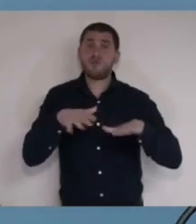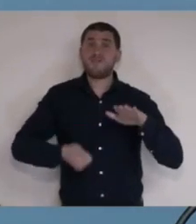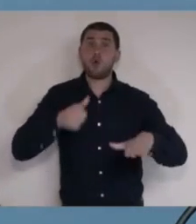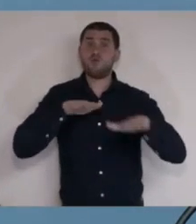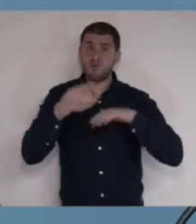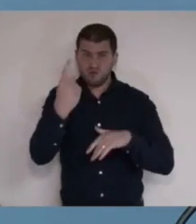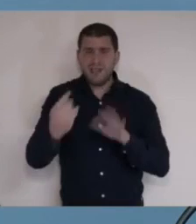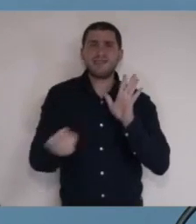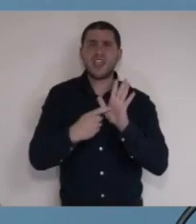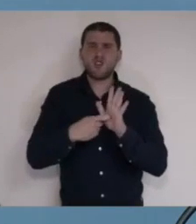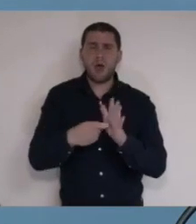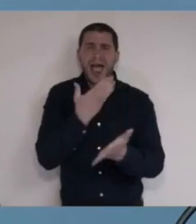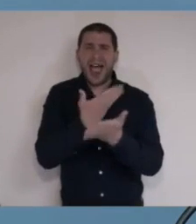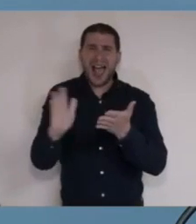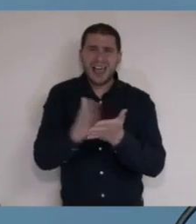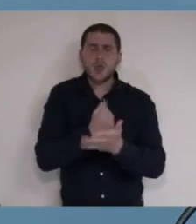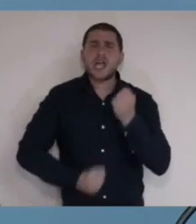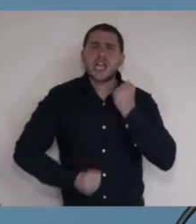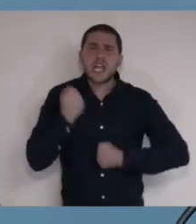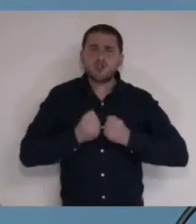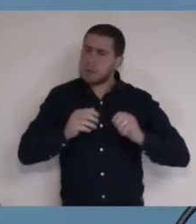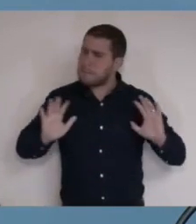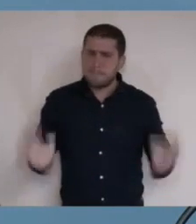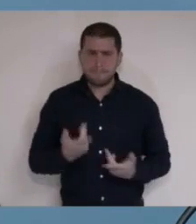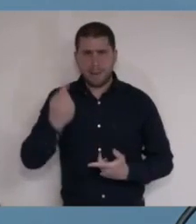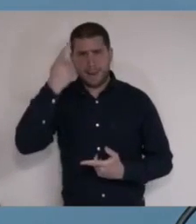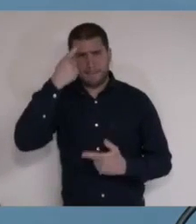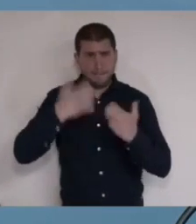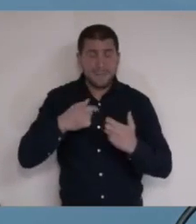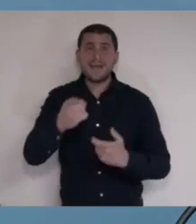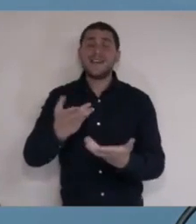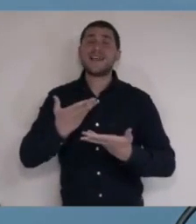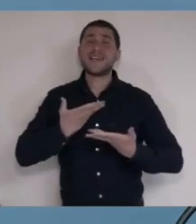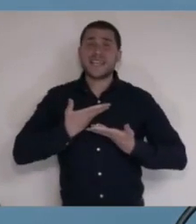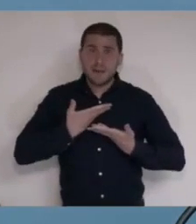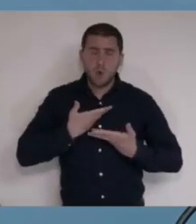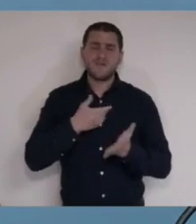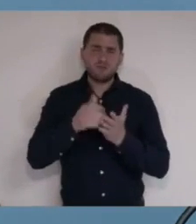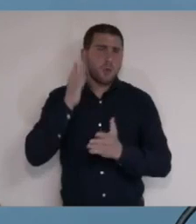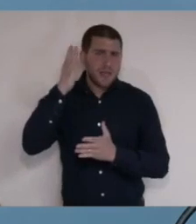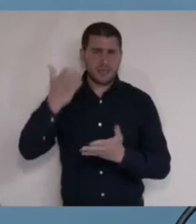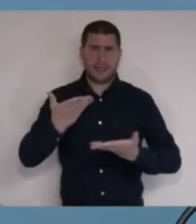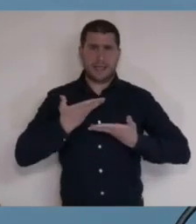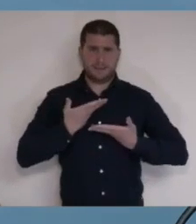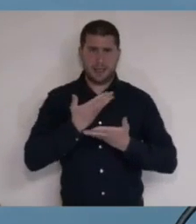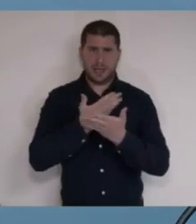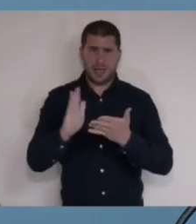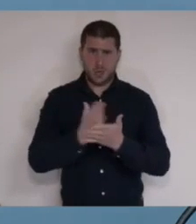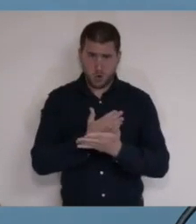הממשלה נדרשו להחלטות קשות בקצב מהיר, קיבלו וימשיכו לקבל אותן.